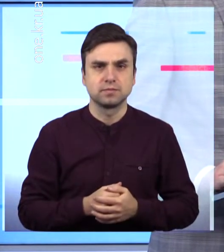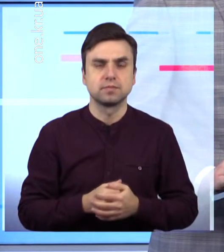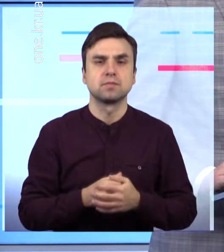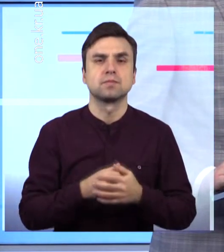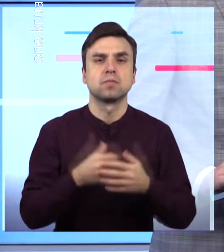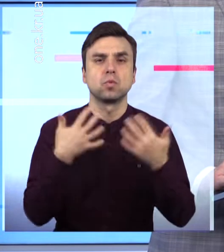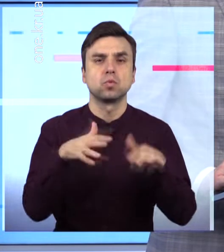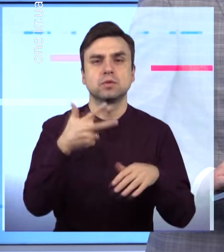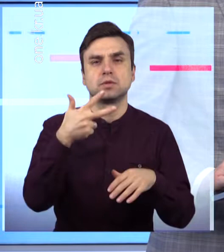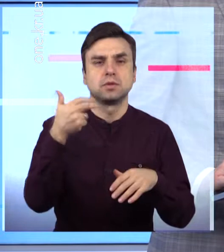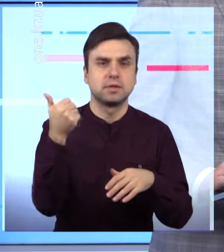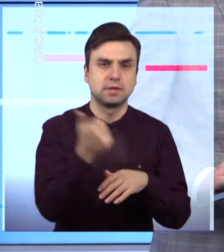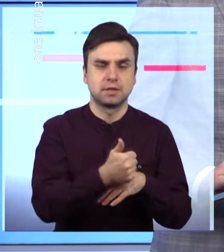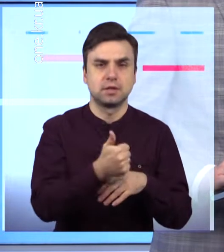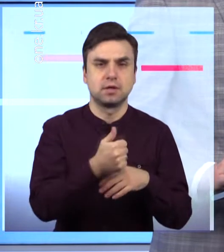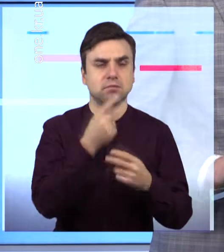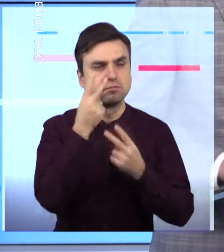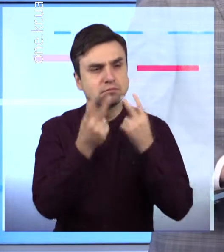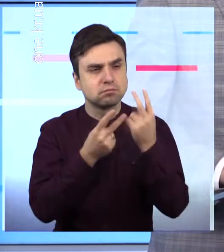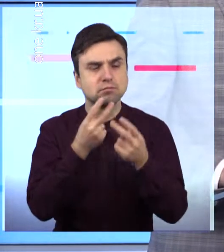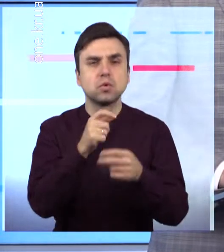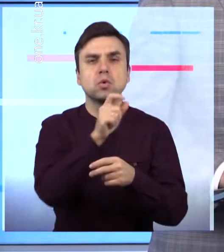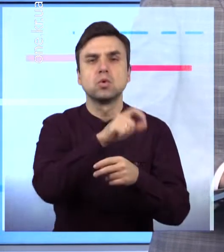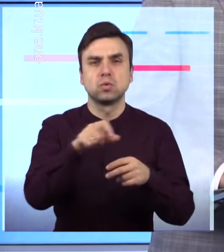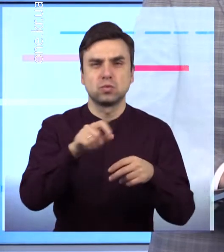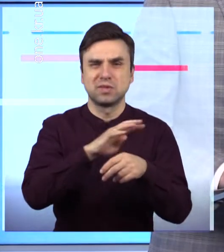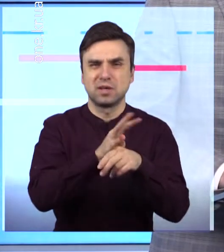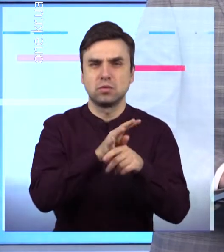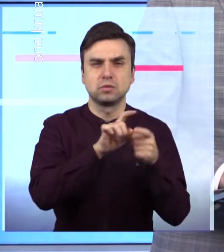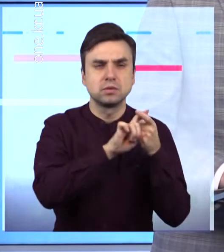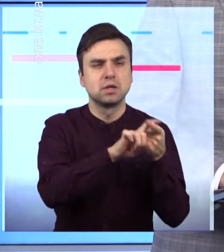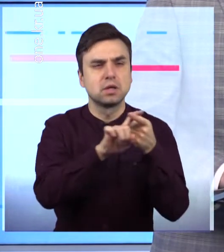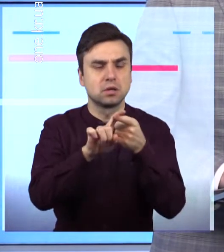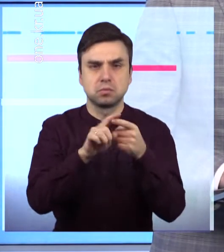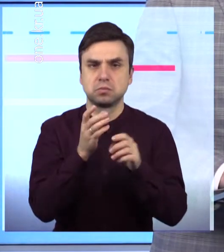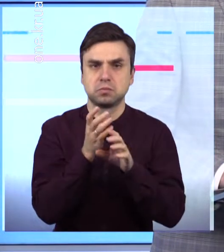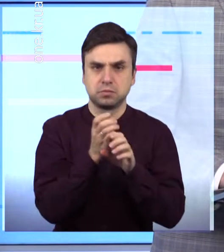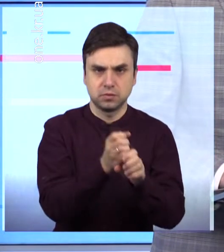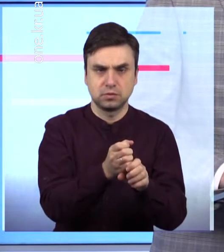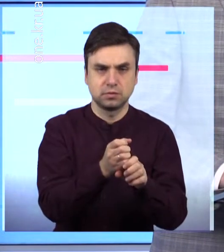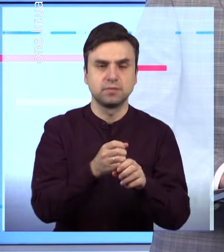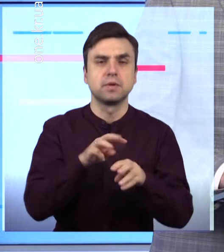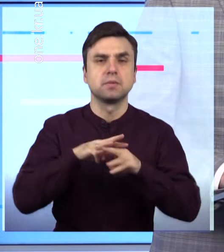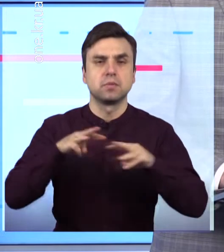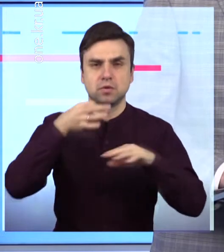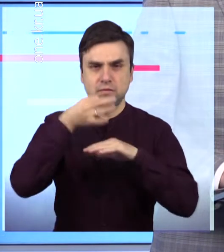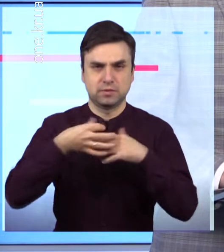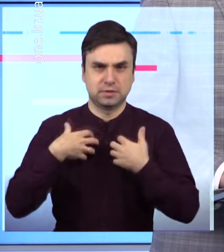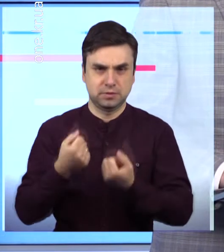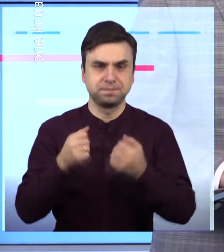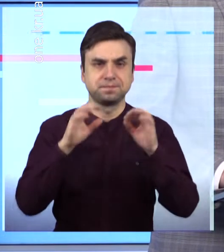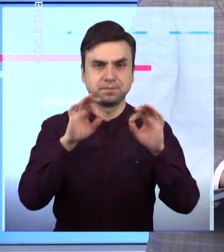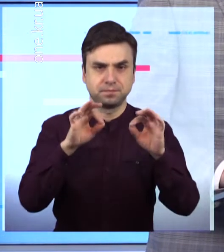поспіль кількість хворих на коронавірус знижується, заявив очільник МОЗу За інформацією від Міністерства охорони здоров'я, за попередні